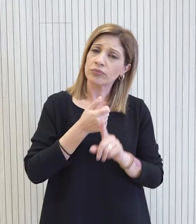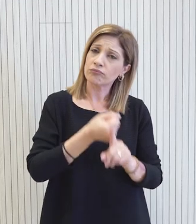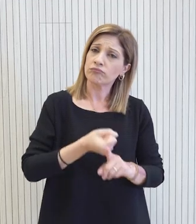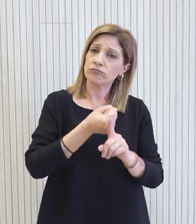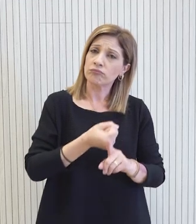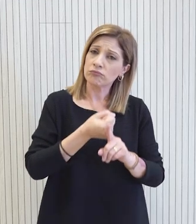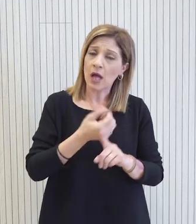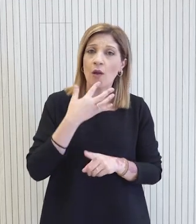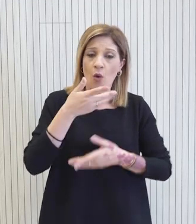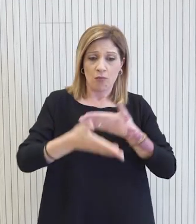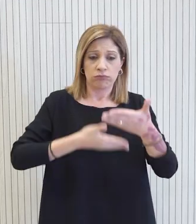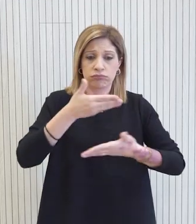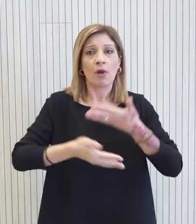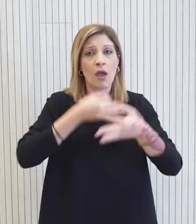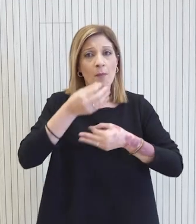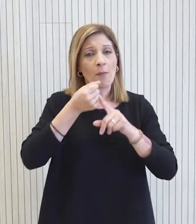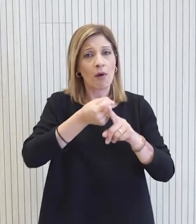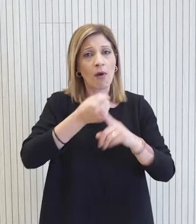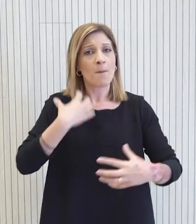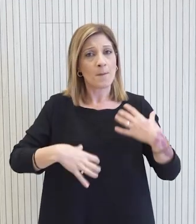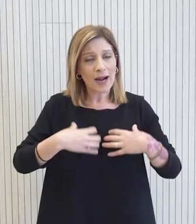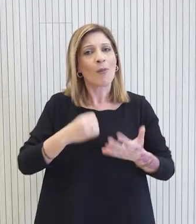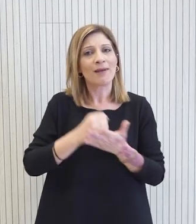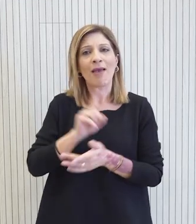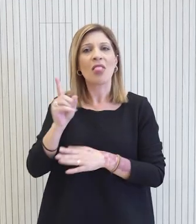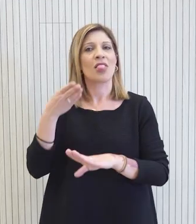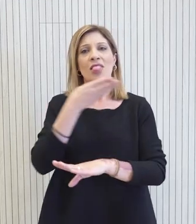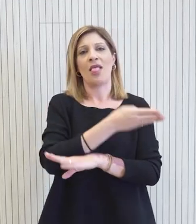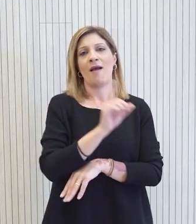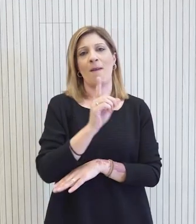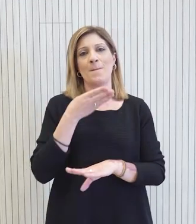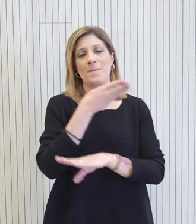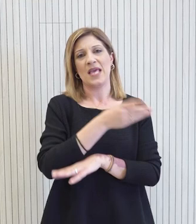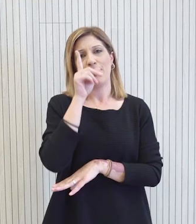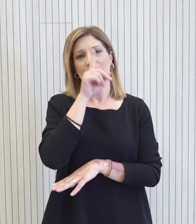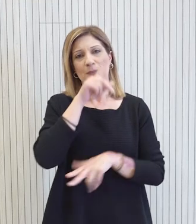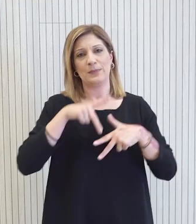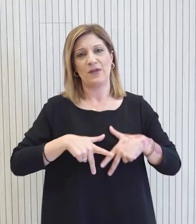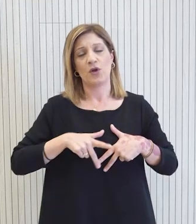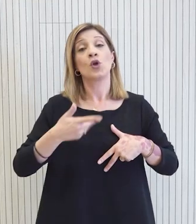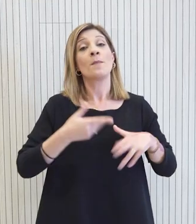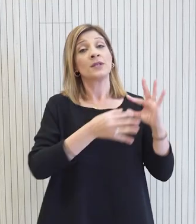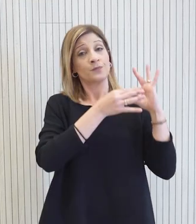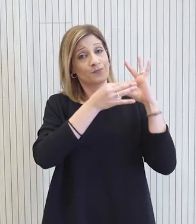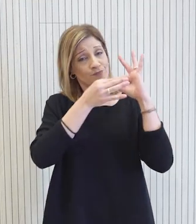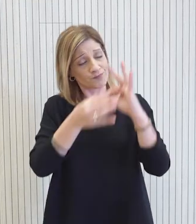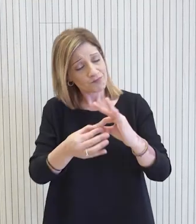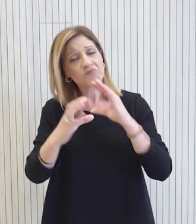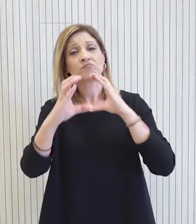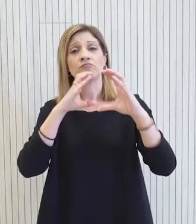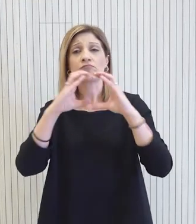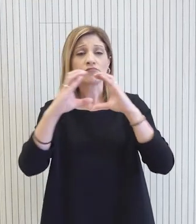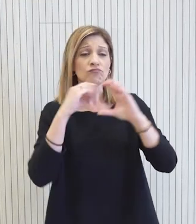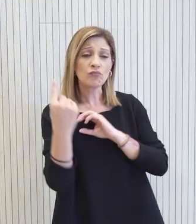εν τέλει λόγω αυτών των διαβήματων δεν παρέσθεται τελικά το ψευδοκράτος. Θα συνεχίσουμε να επικοινωνούμε με όλα τα